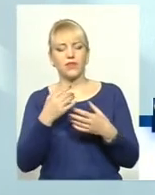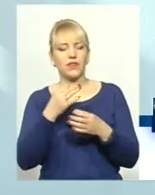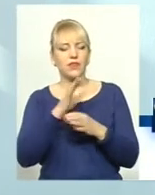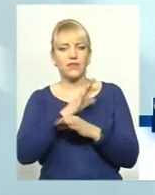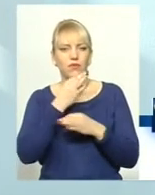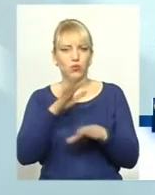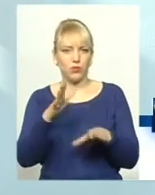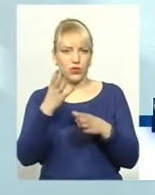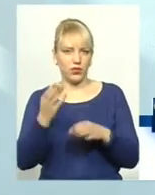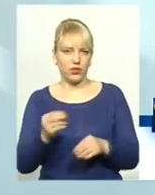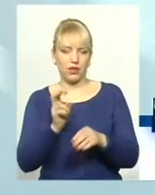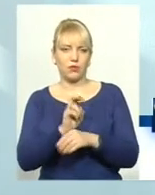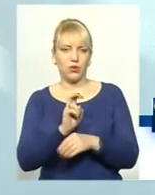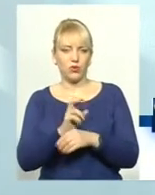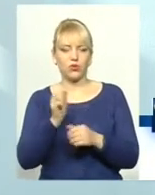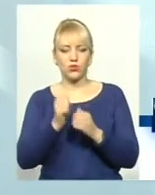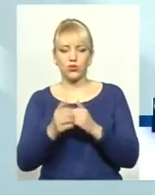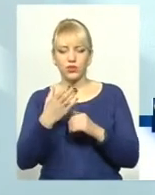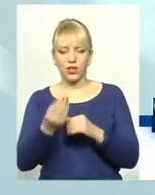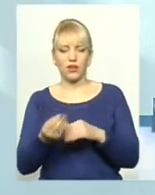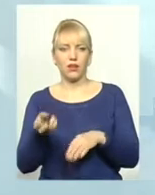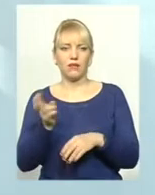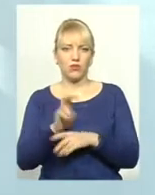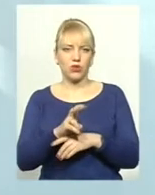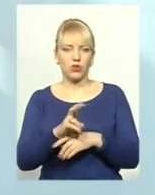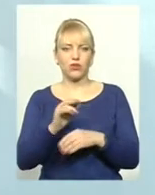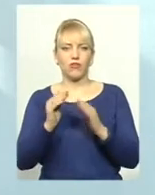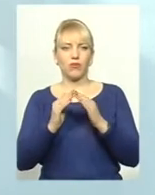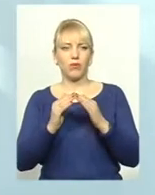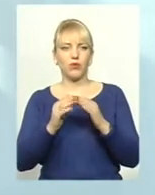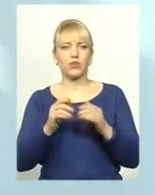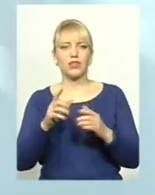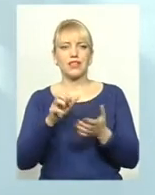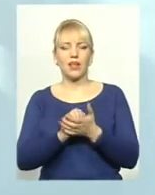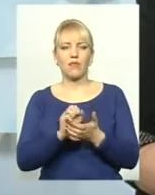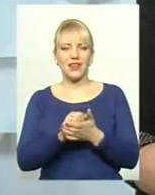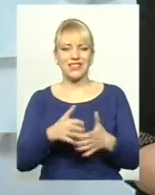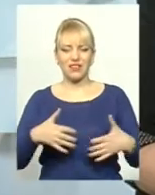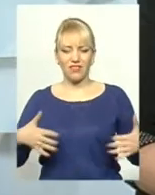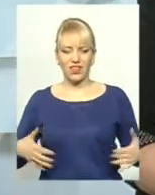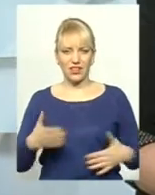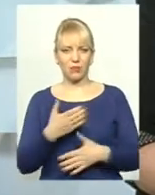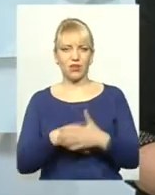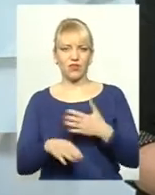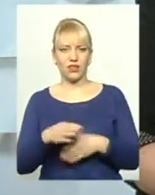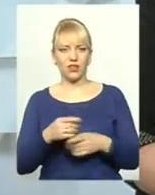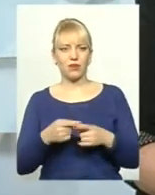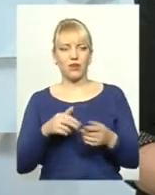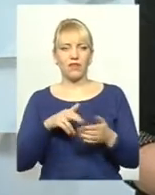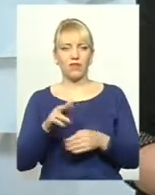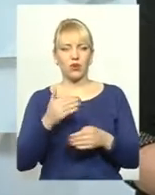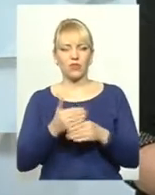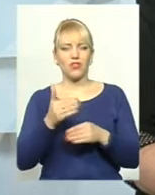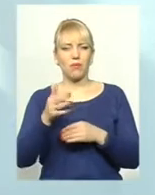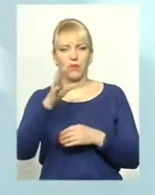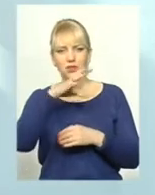того, який день, вона кожен день їде вечором в притулок, займається сугубо тваринами-інвалідами. Виходить на звідси з притулку дуже пізно,